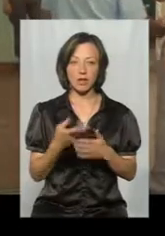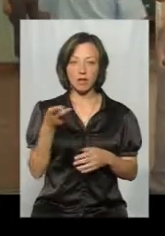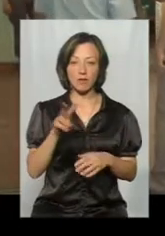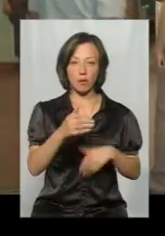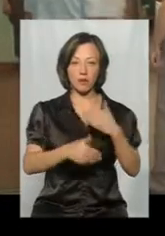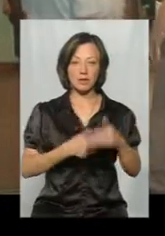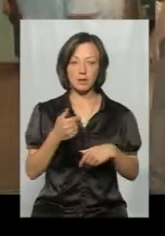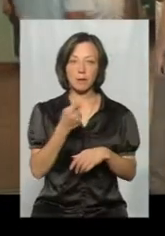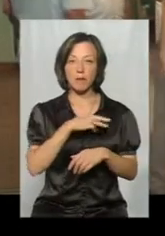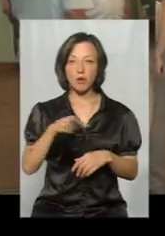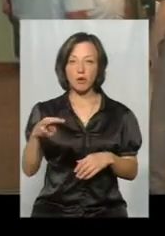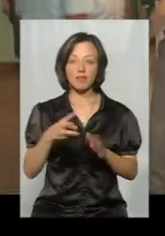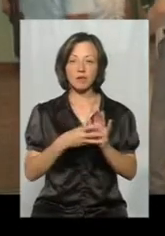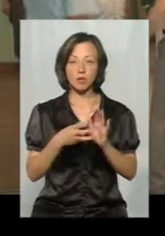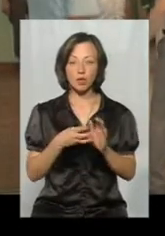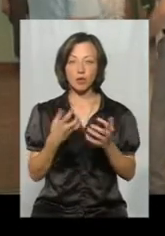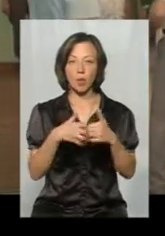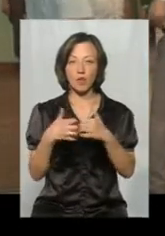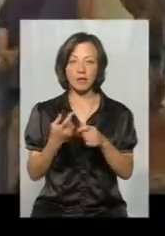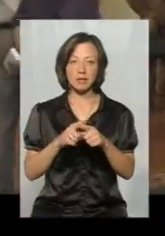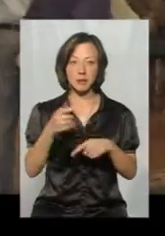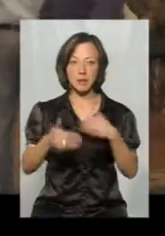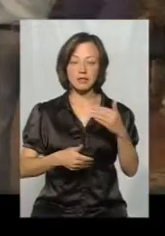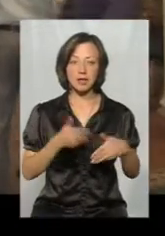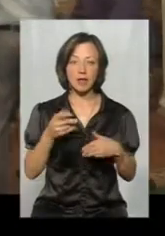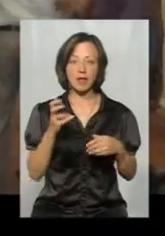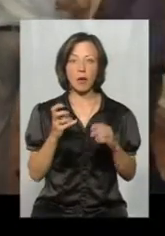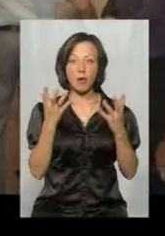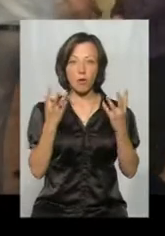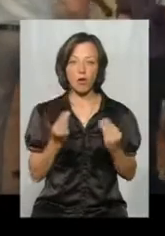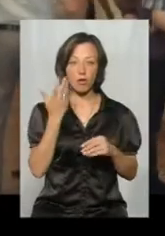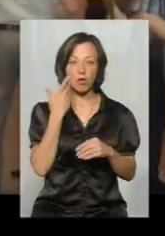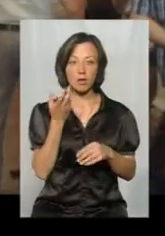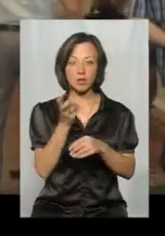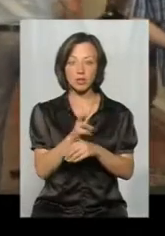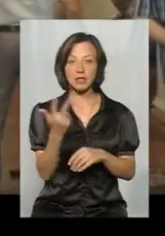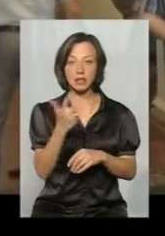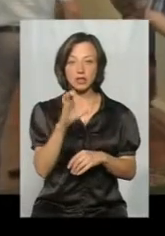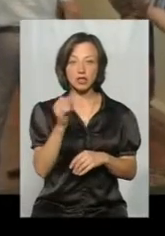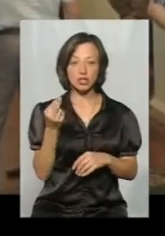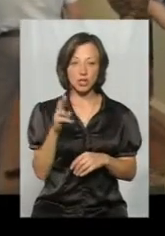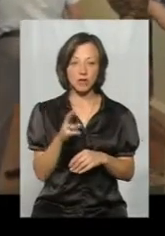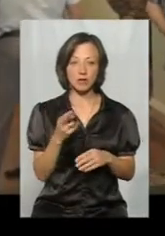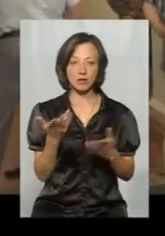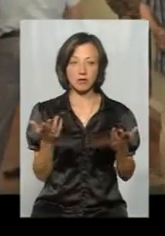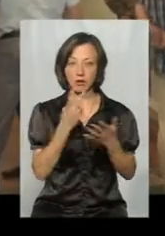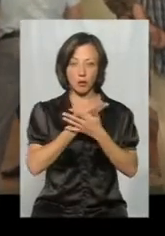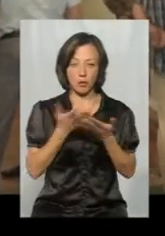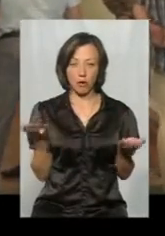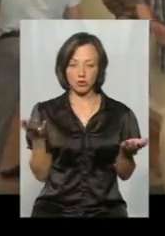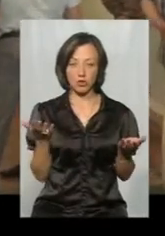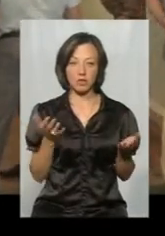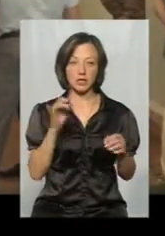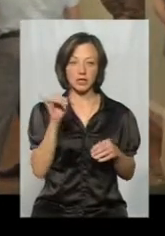басейнів. Це тільки 1 мільйон 800 – це обладнання для цих басейнів. І навіть на момент, коли вони прийшли там 3-го чи якогось січня, вони фізично їх не бачили.